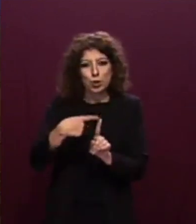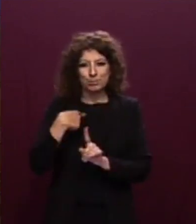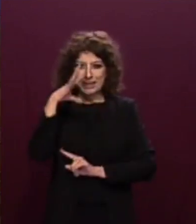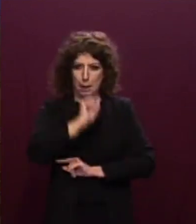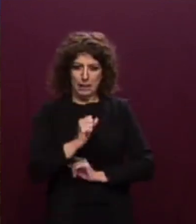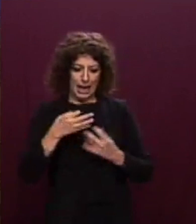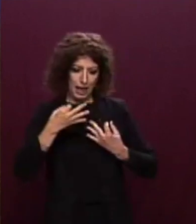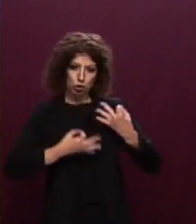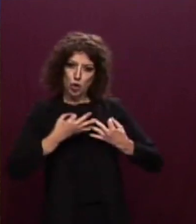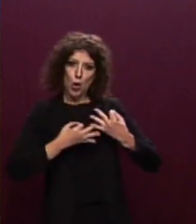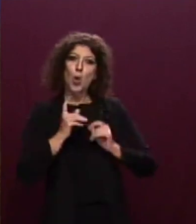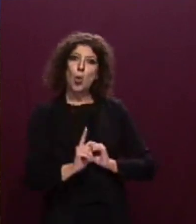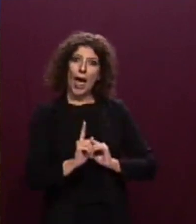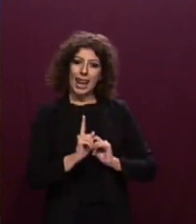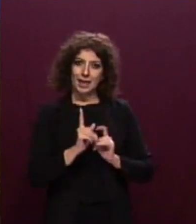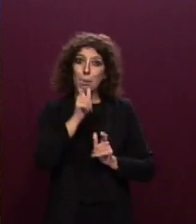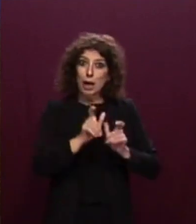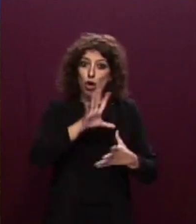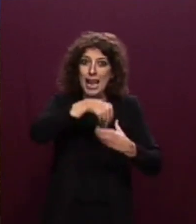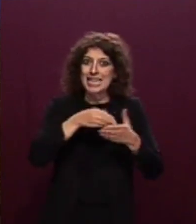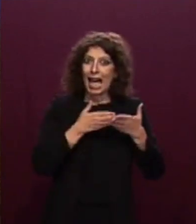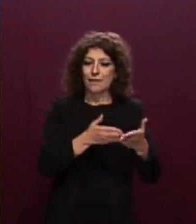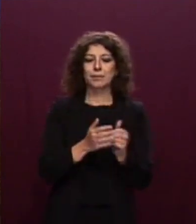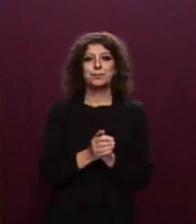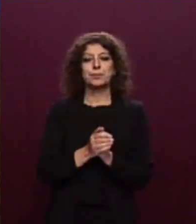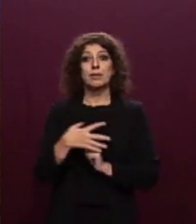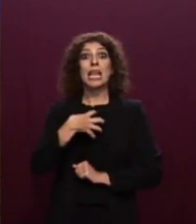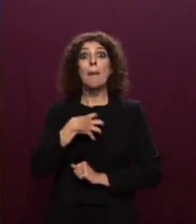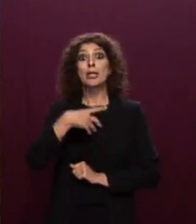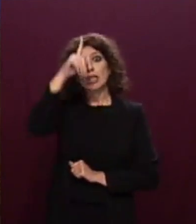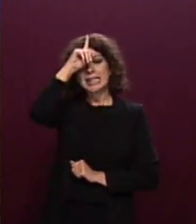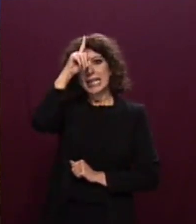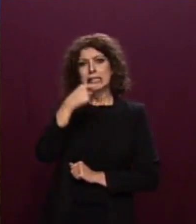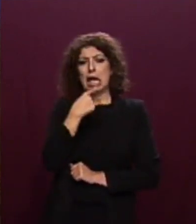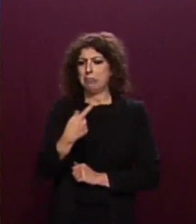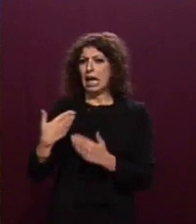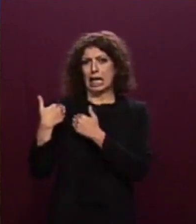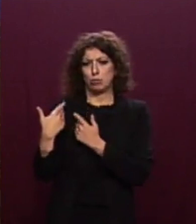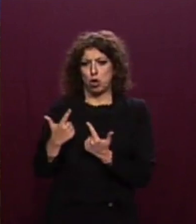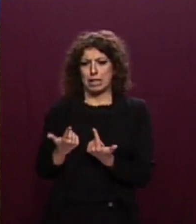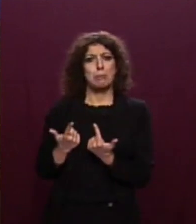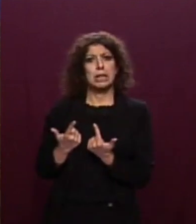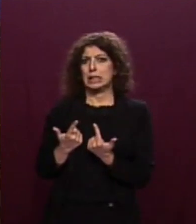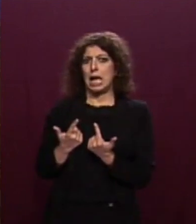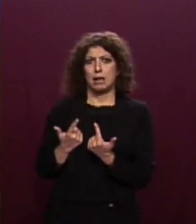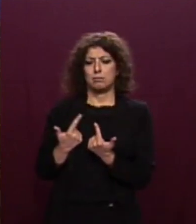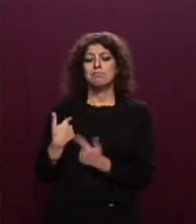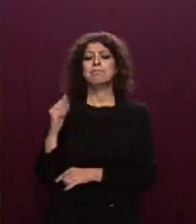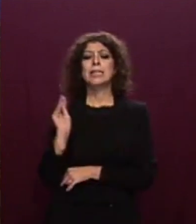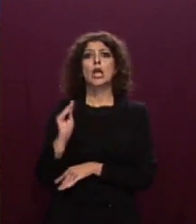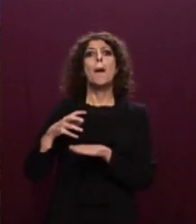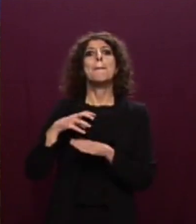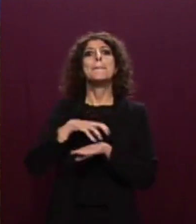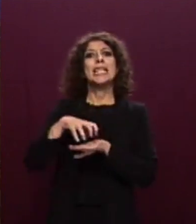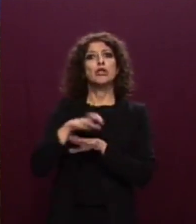ci sono state mai date. In pari dati, l'Ambasciata tedesca, negando ogni responsabilità dello Stato di bandiera, ha chiesto al nostro Ministro